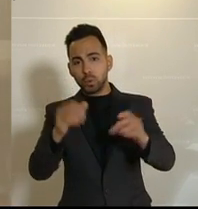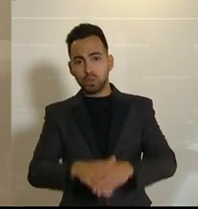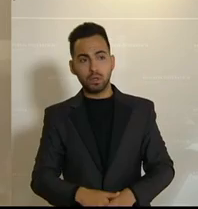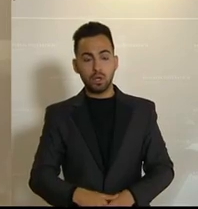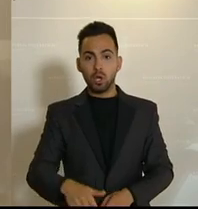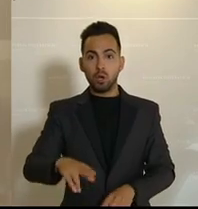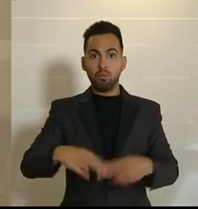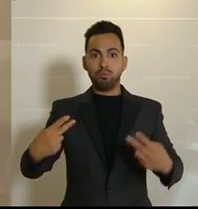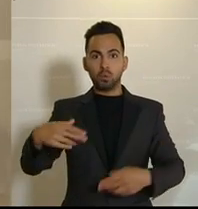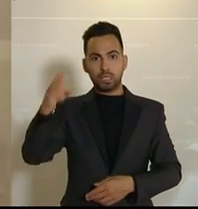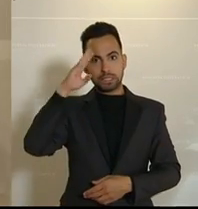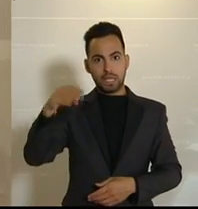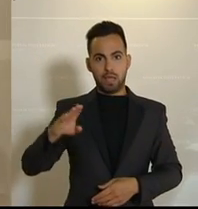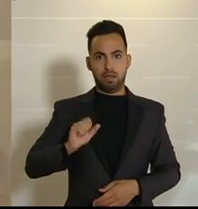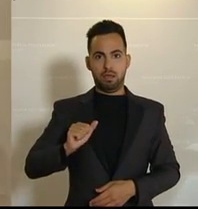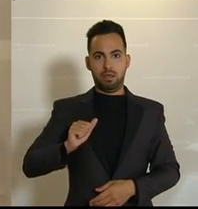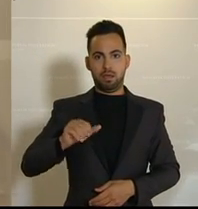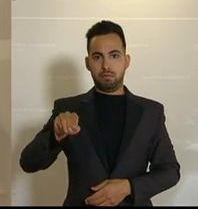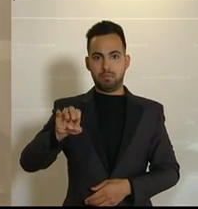Bundesheeres mit der Miliz.